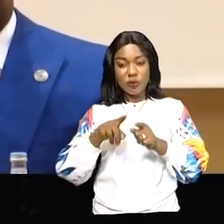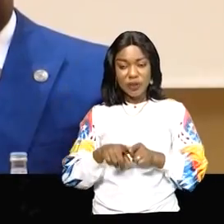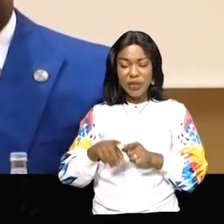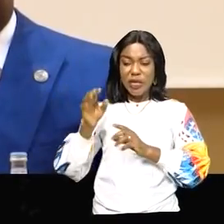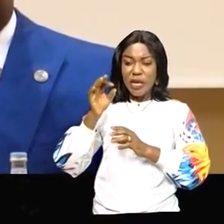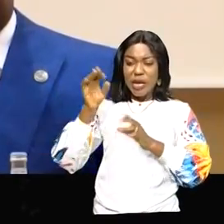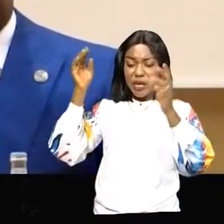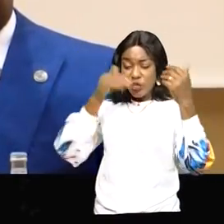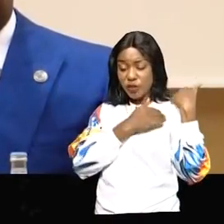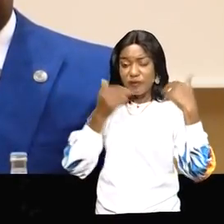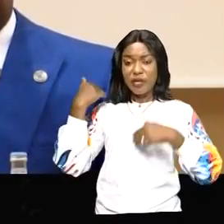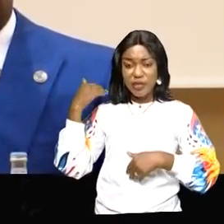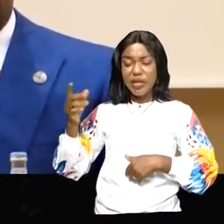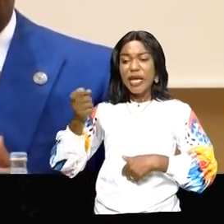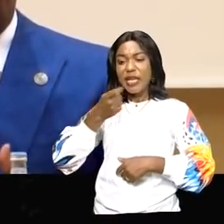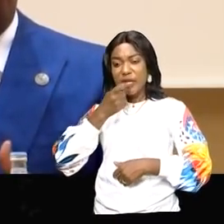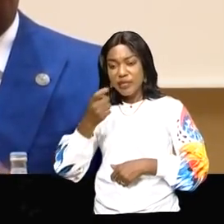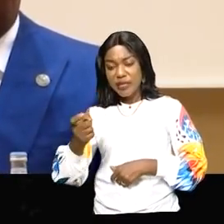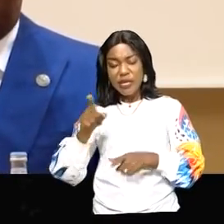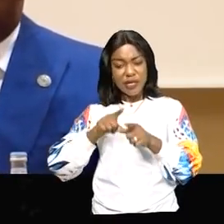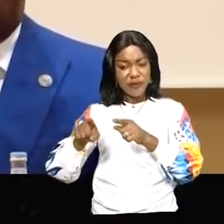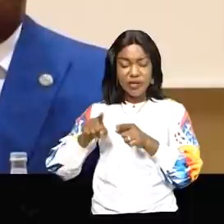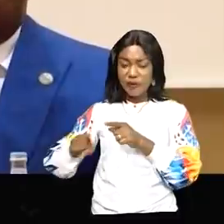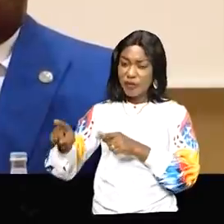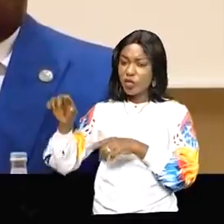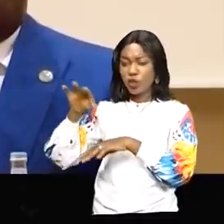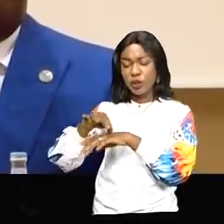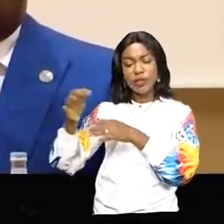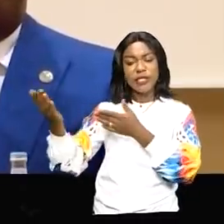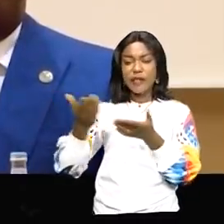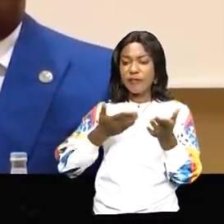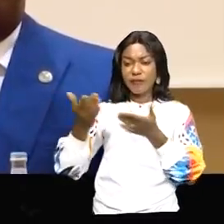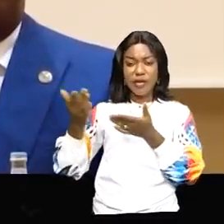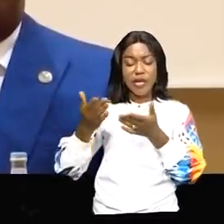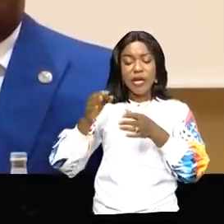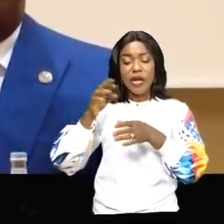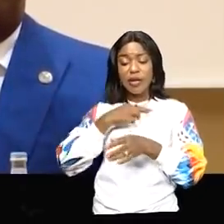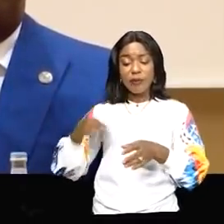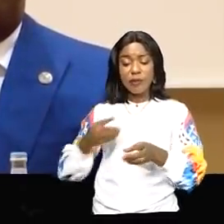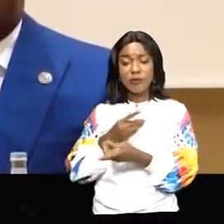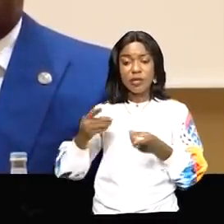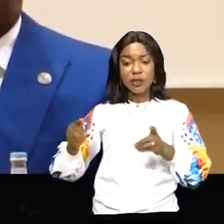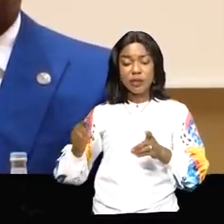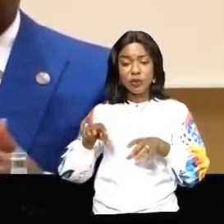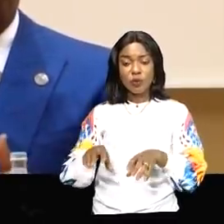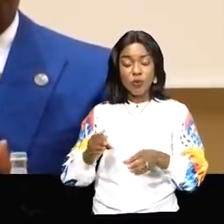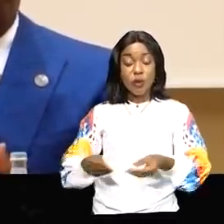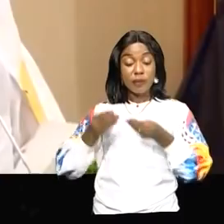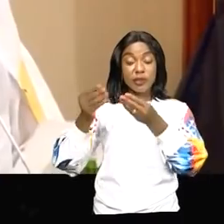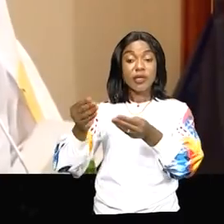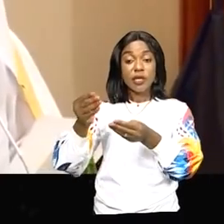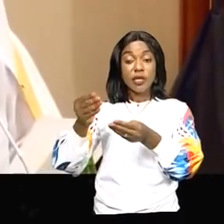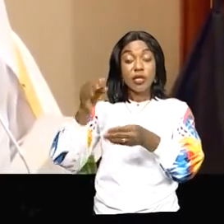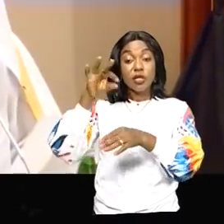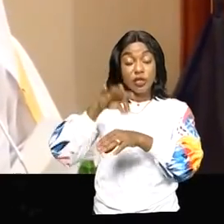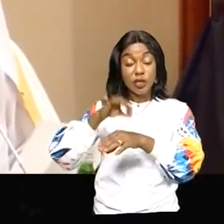à l'intention de ses interlocuteurs les différentes opportunités d'affaires qu'offre la République démocratique du Congo. Une occasion pour le